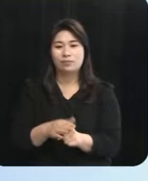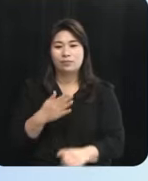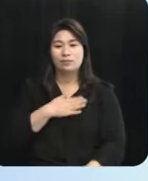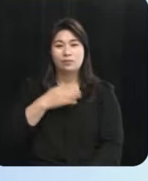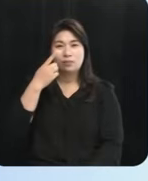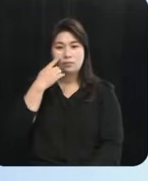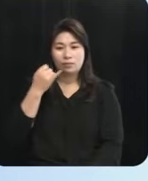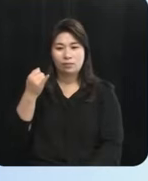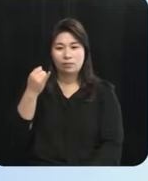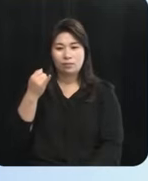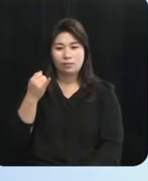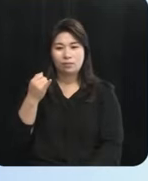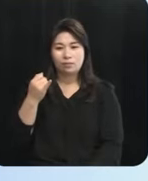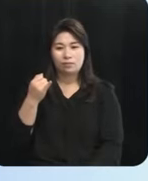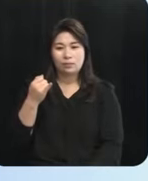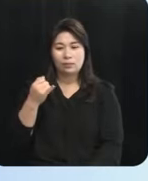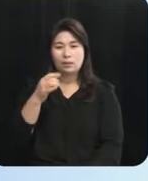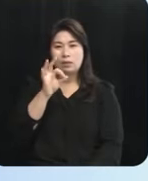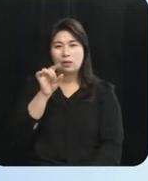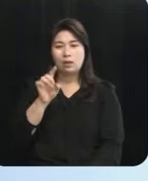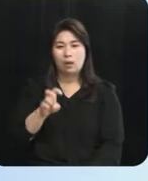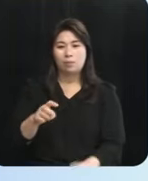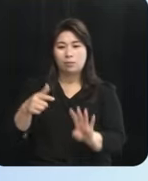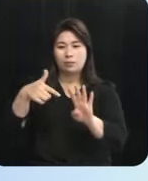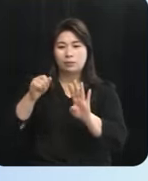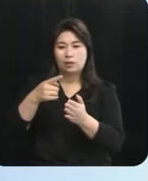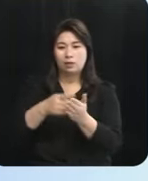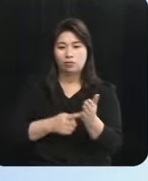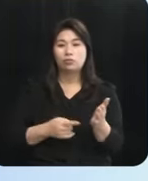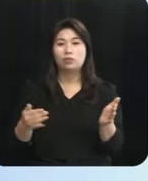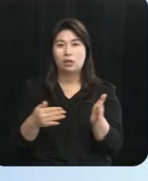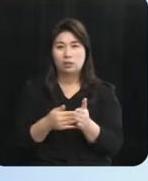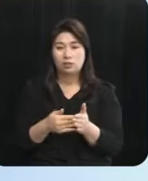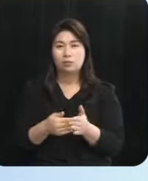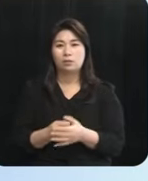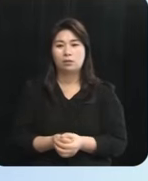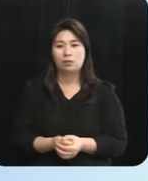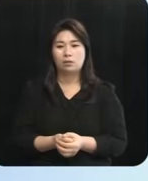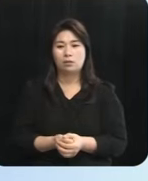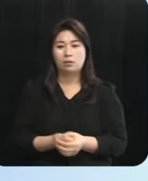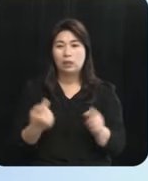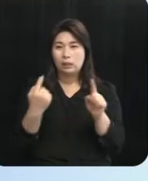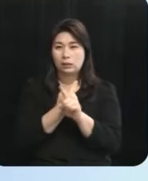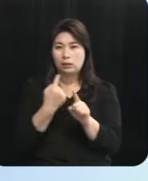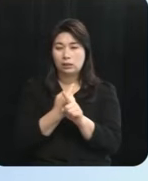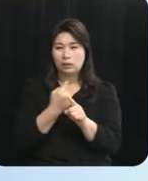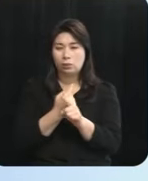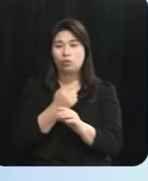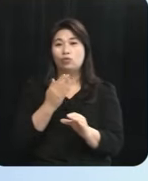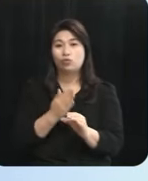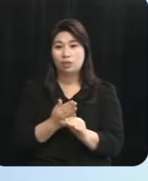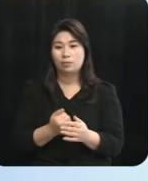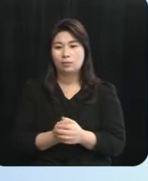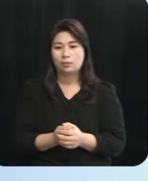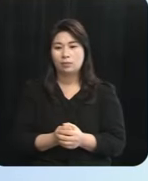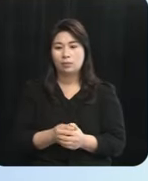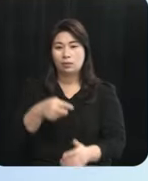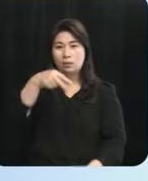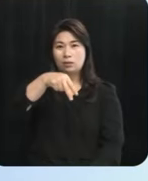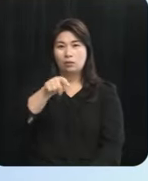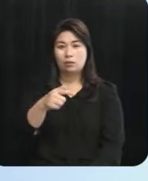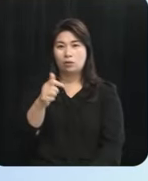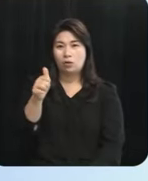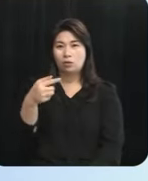어머니가 대장암 사기로 수술을 받으셨습니다 제가 항암 치료를 받고 계신데 서늘해서